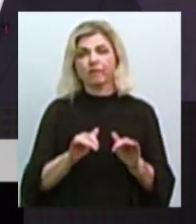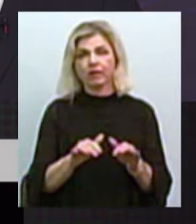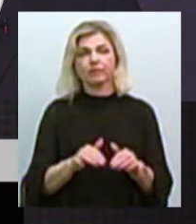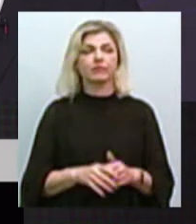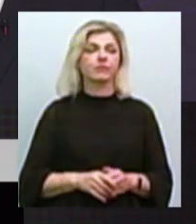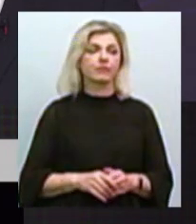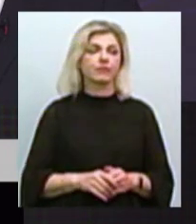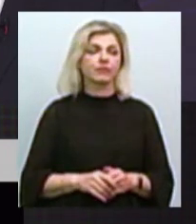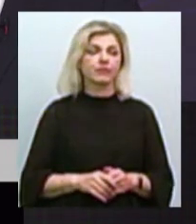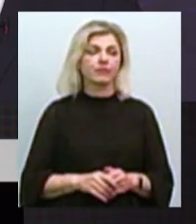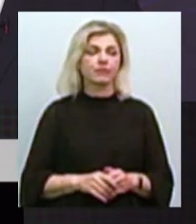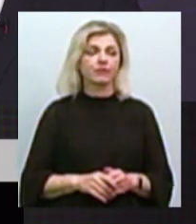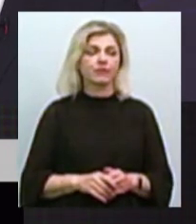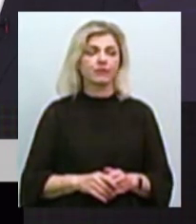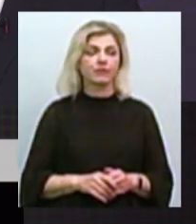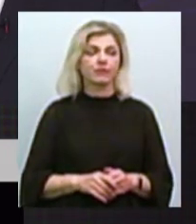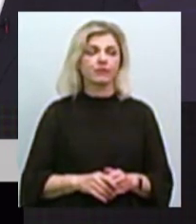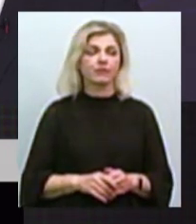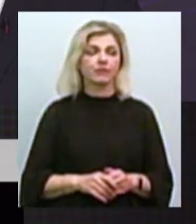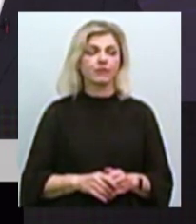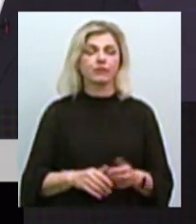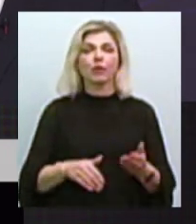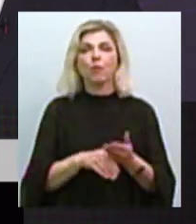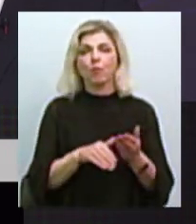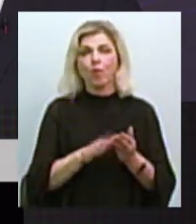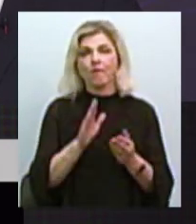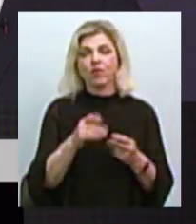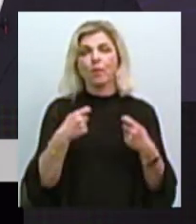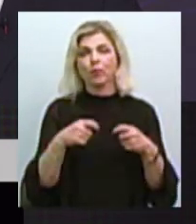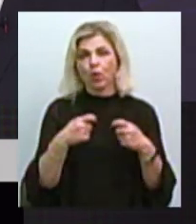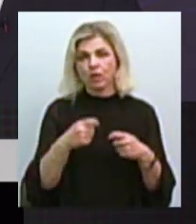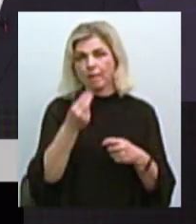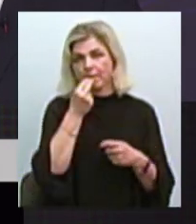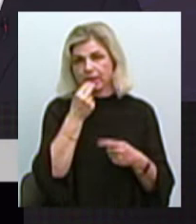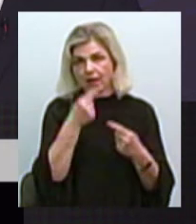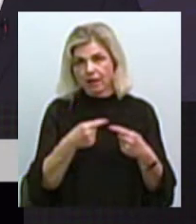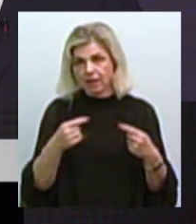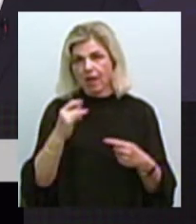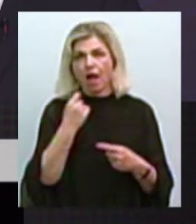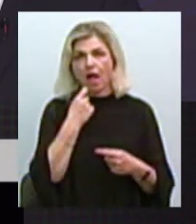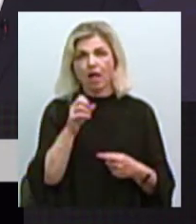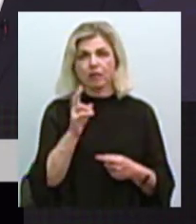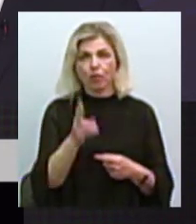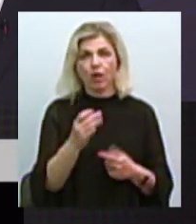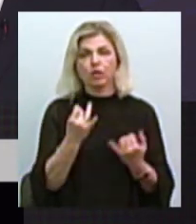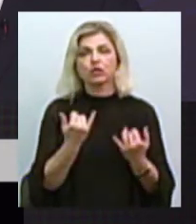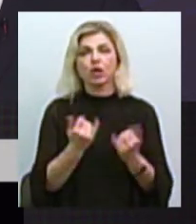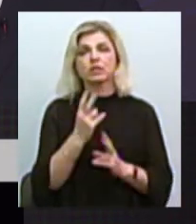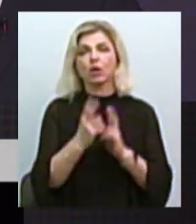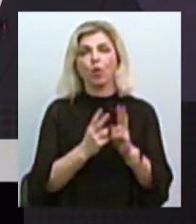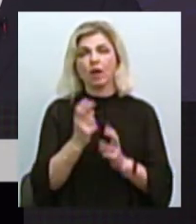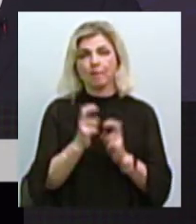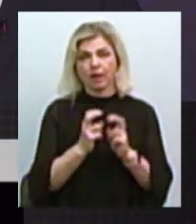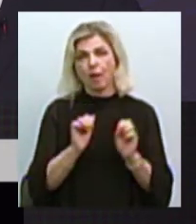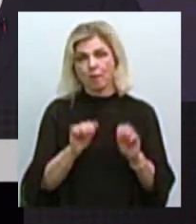мій вид діяльності посередність в торговлі продуктами питання і алкоголю. Зараз планирую оптимізацію підприємства. Могу ли я віддати